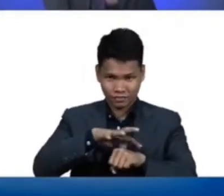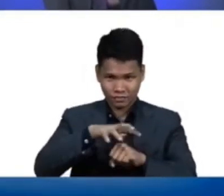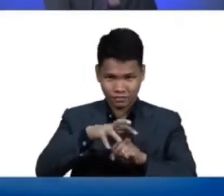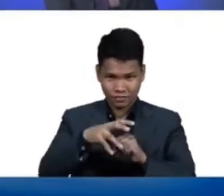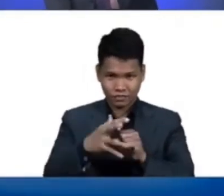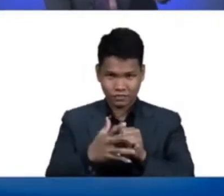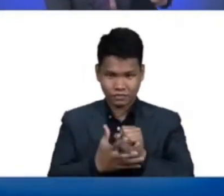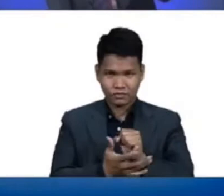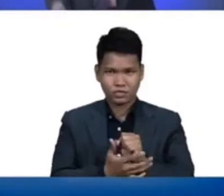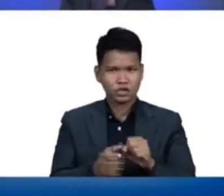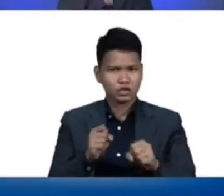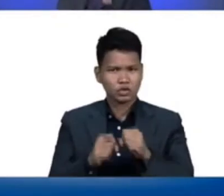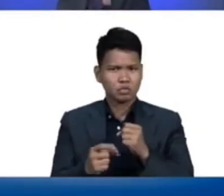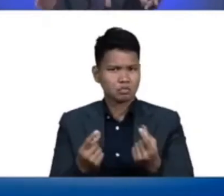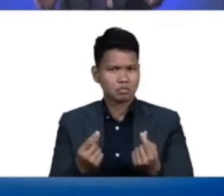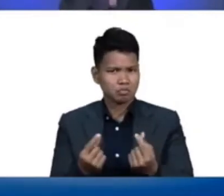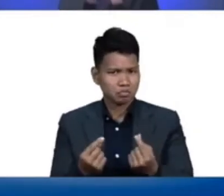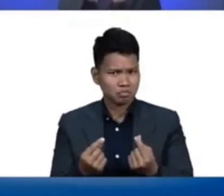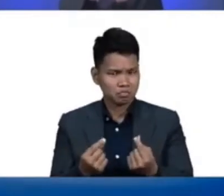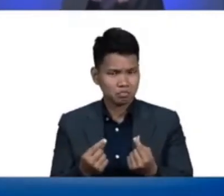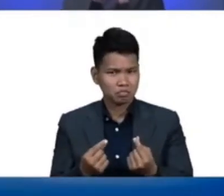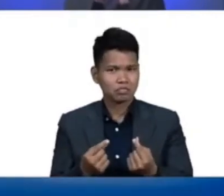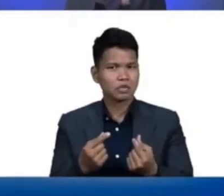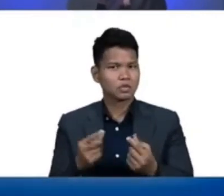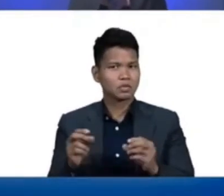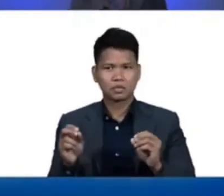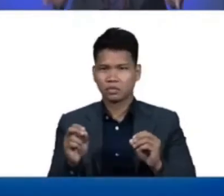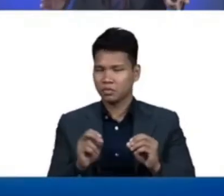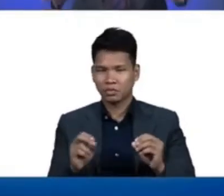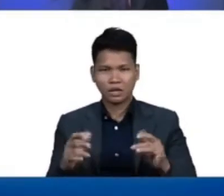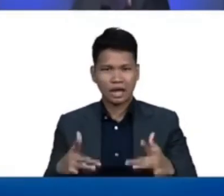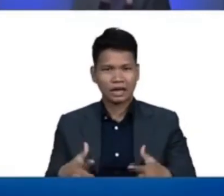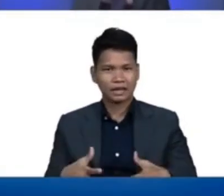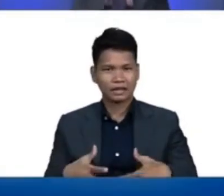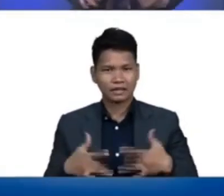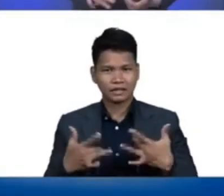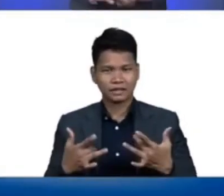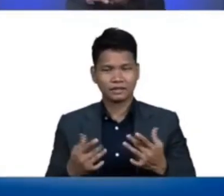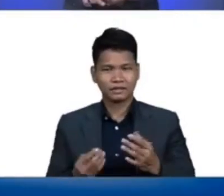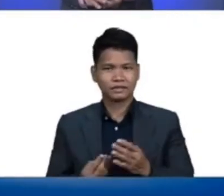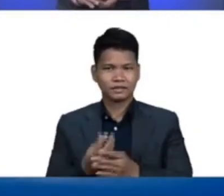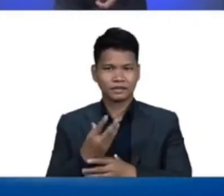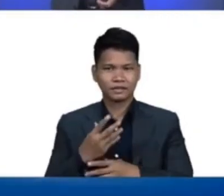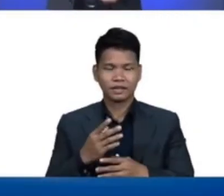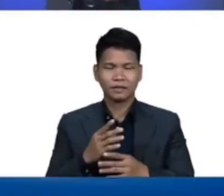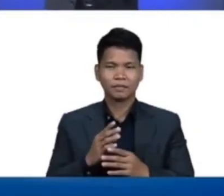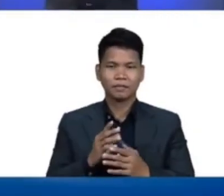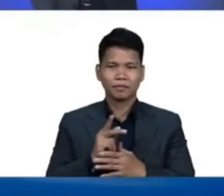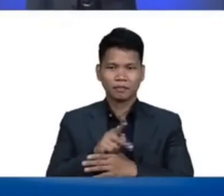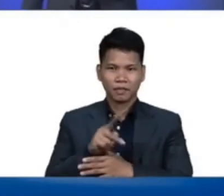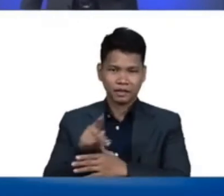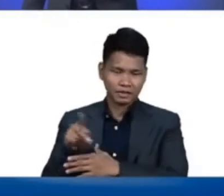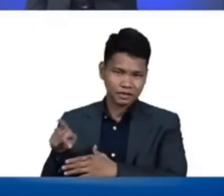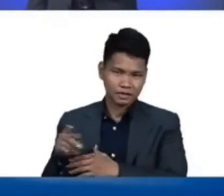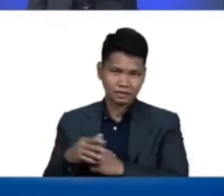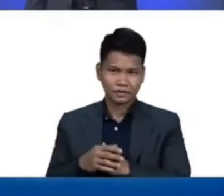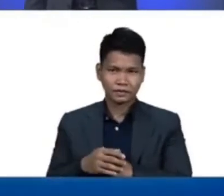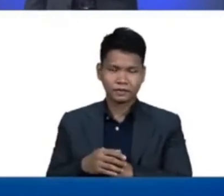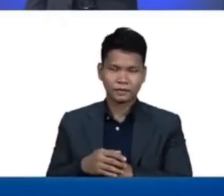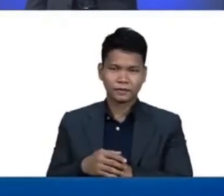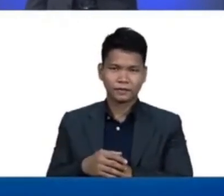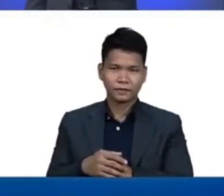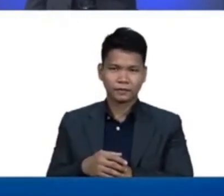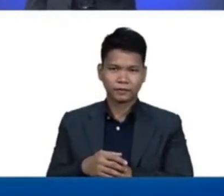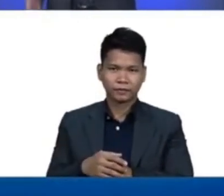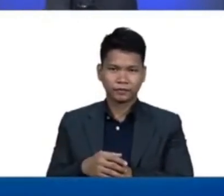therefore wala pong na buhay o buhay na tanim sa panahon